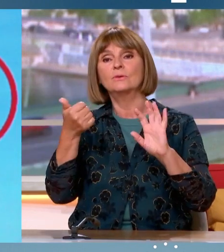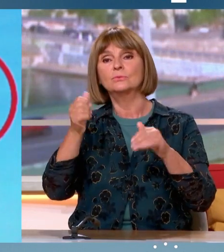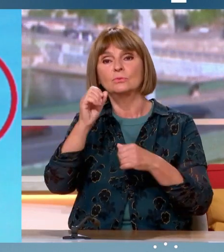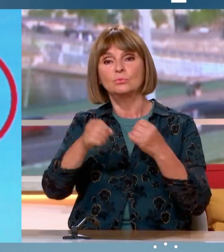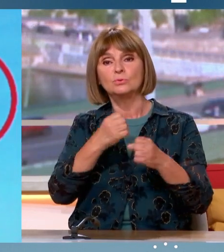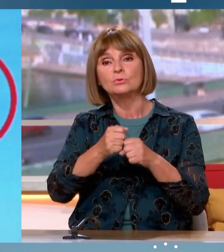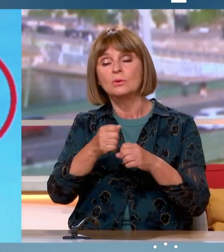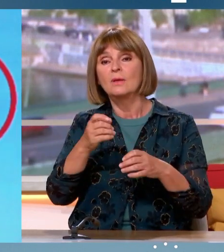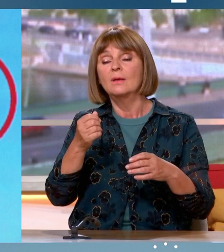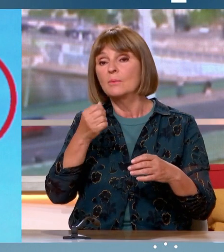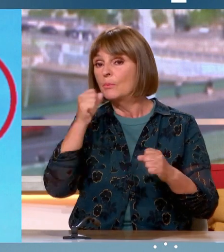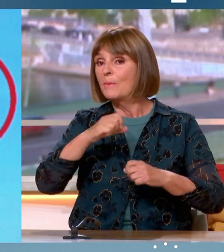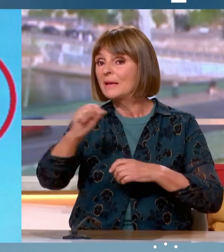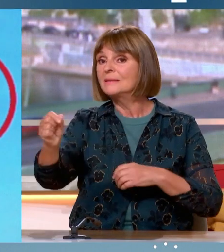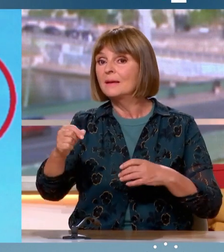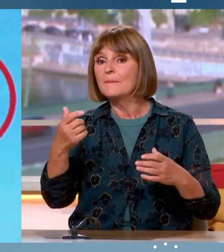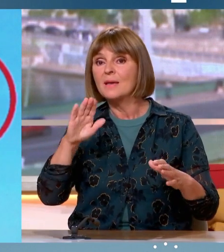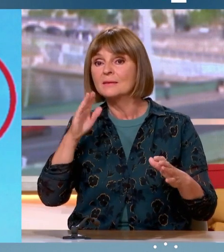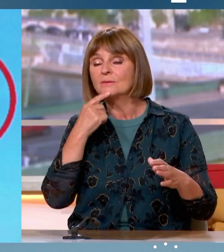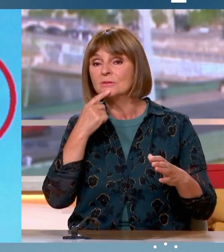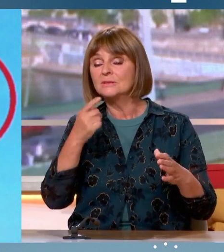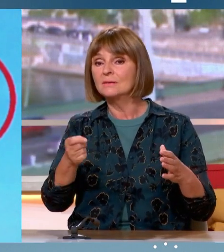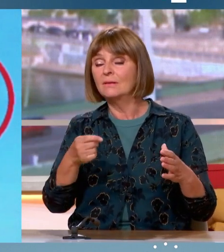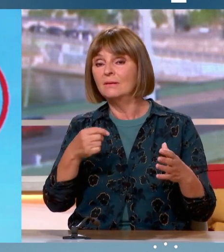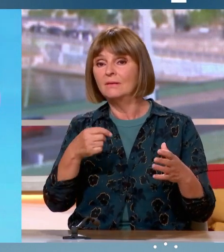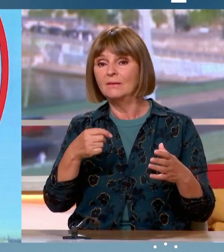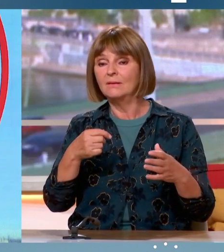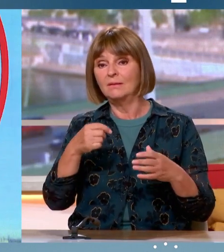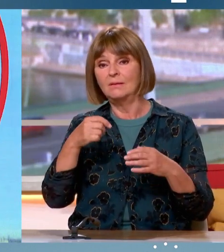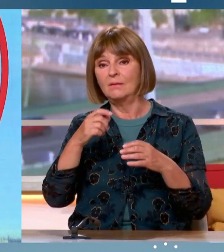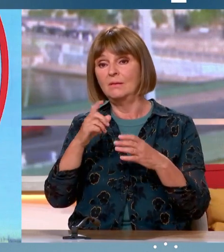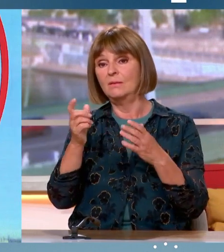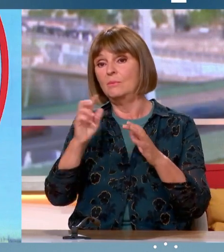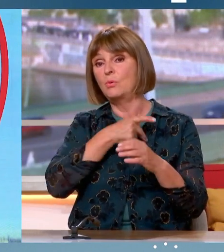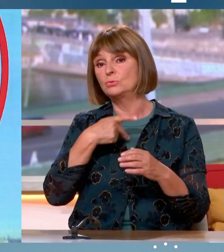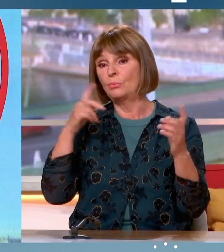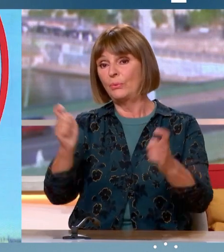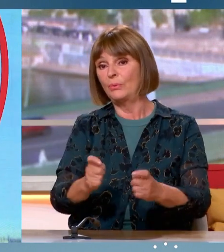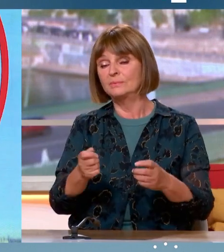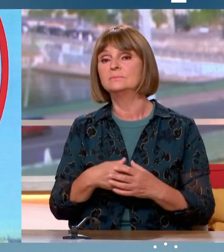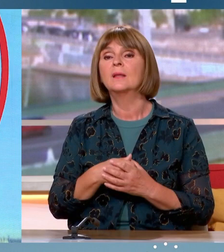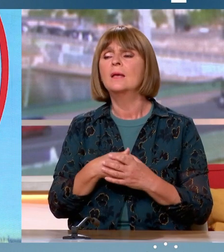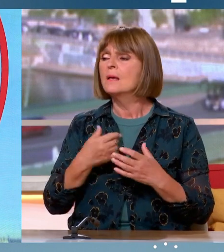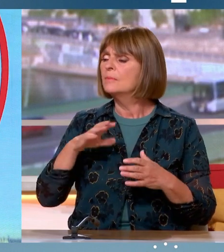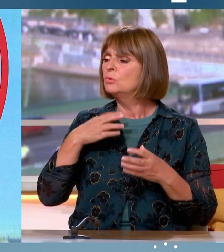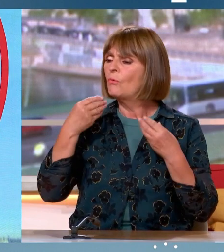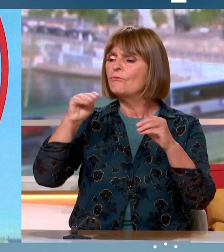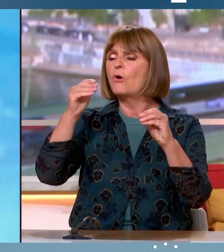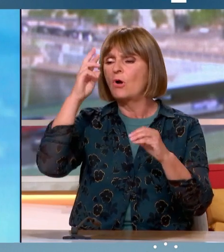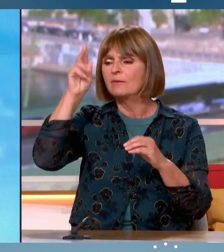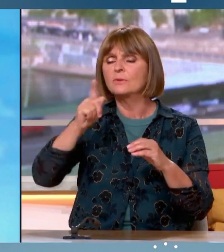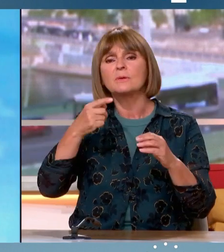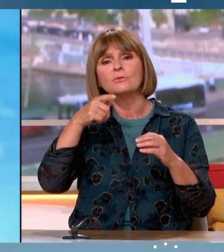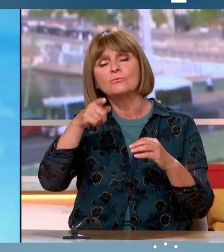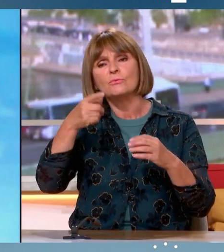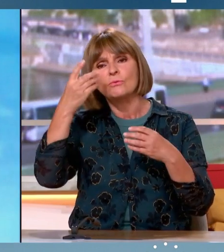30 %. Il faut terminer les phrases. C'est ça ce qui se passe sur le terrain. Nous, on ne vend pas du rêve. On s'adosse sur le principe de réalité. vous ne vendez pas du rêve. Est-ce que vous